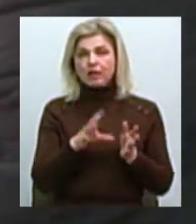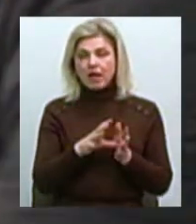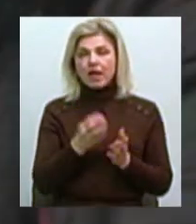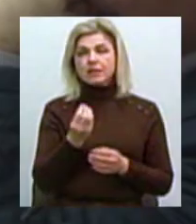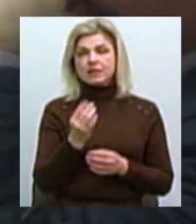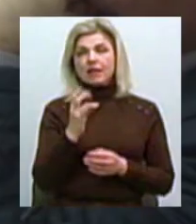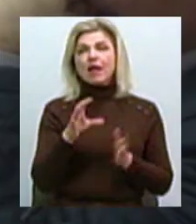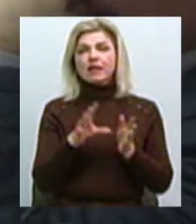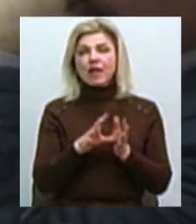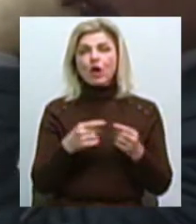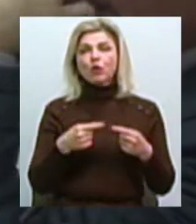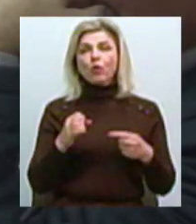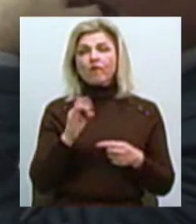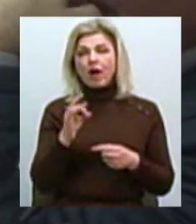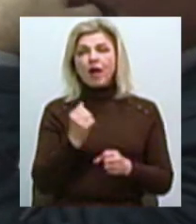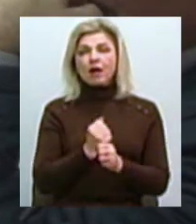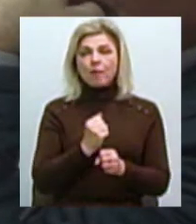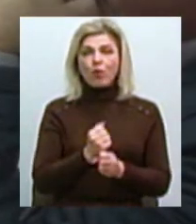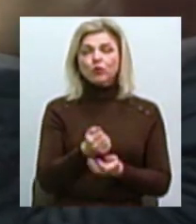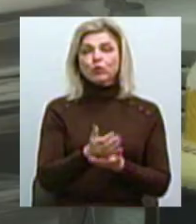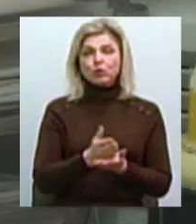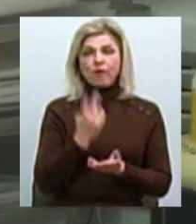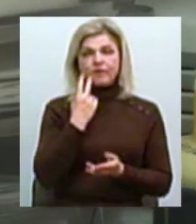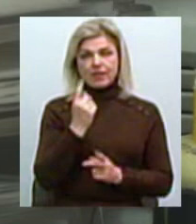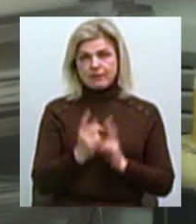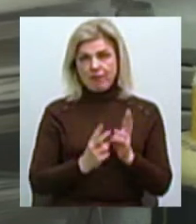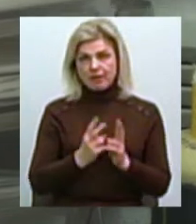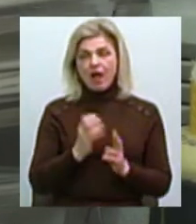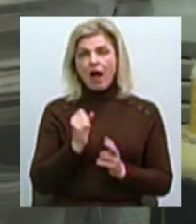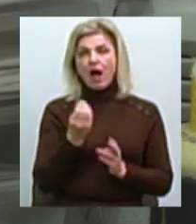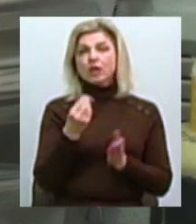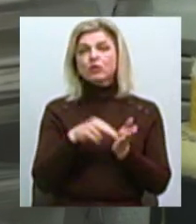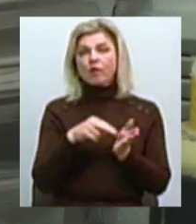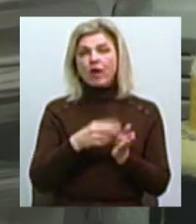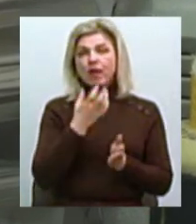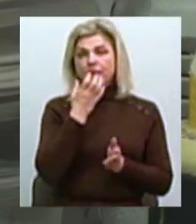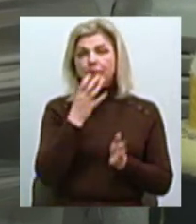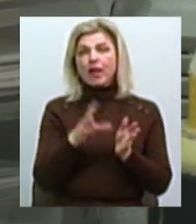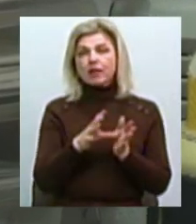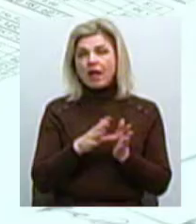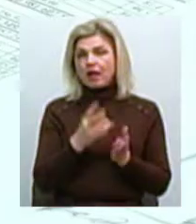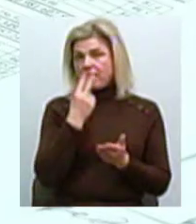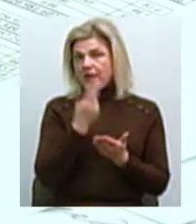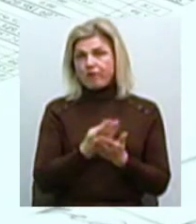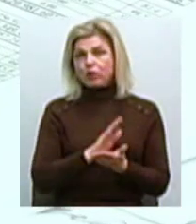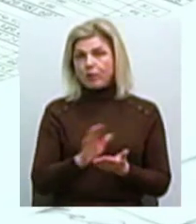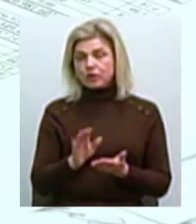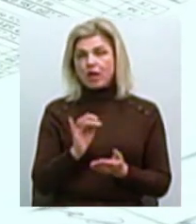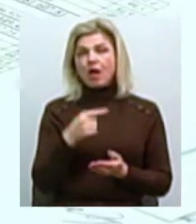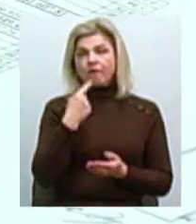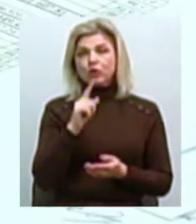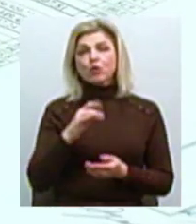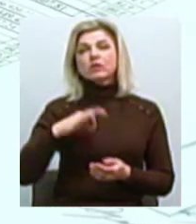енергоносії, товари, роботи та послуги постійно змінюються, але в собі вартості теплової енергії це не відображається Також, каже,